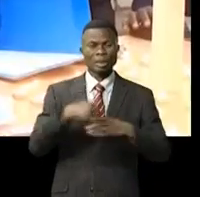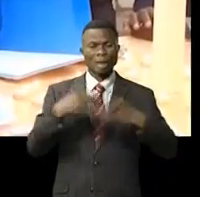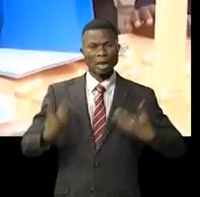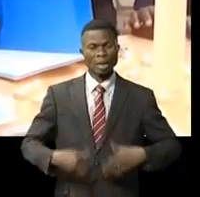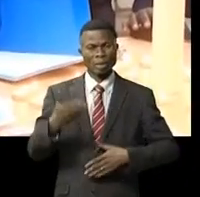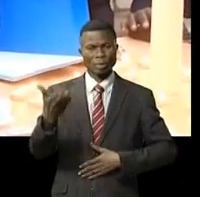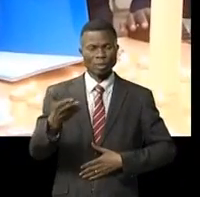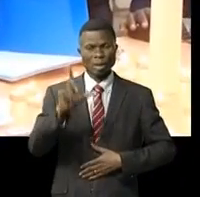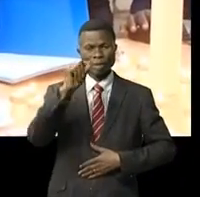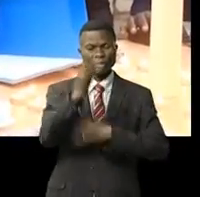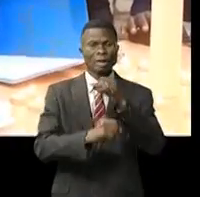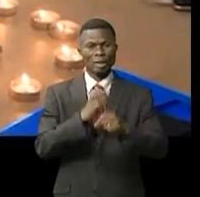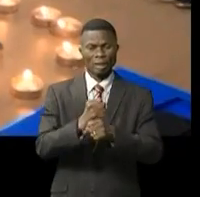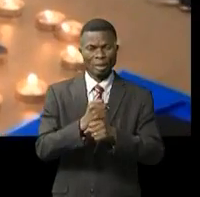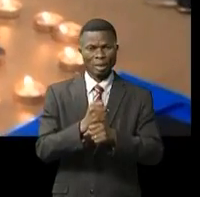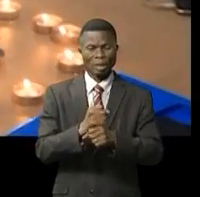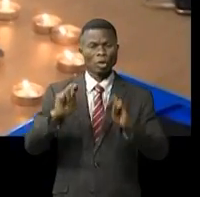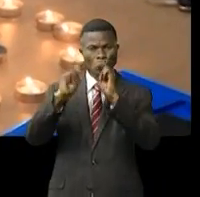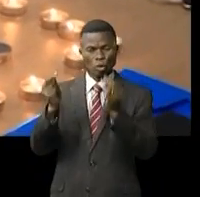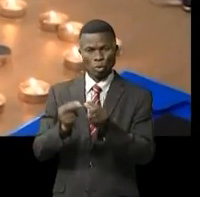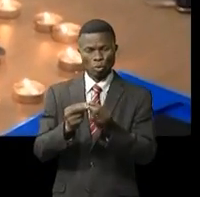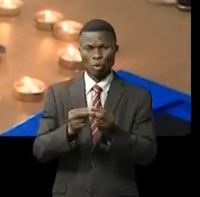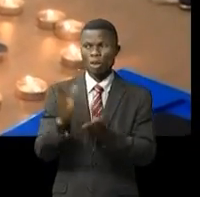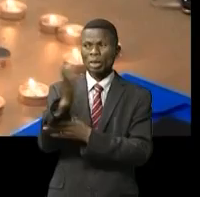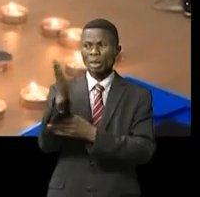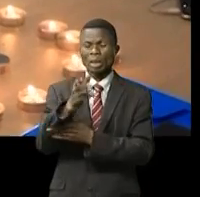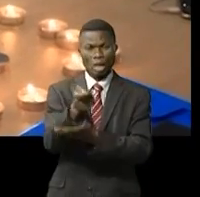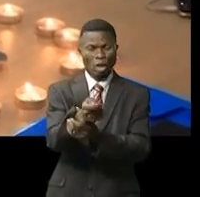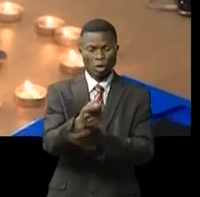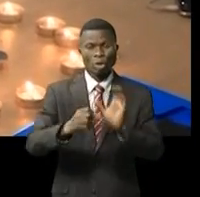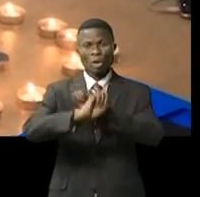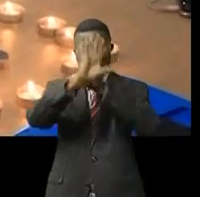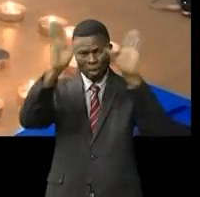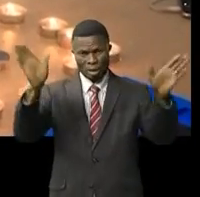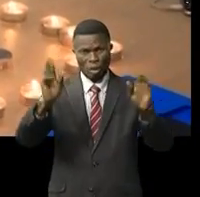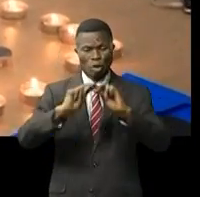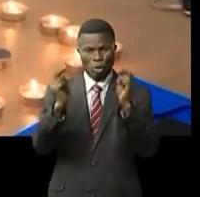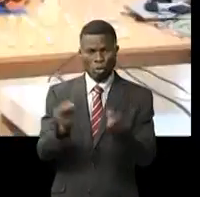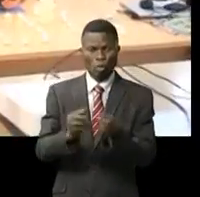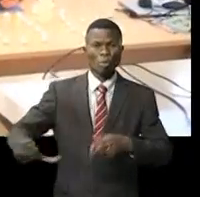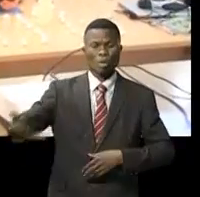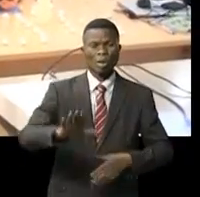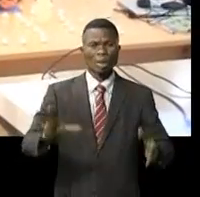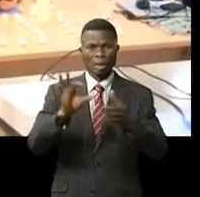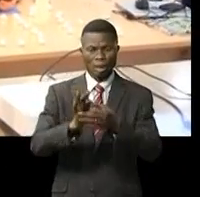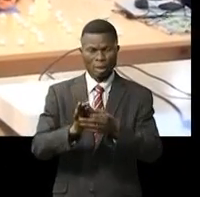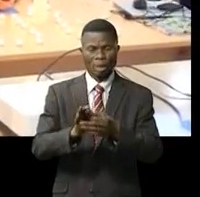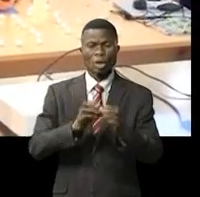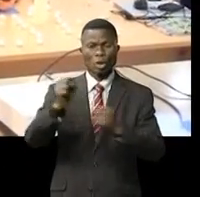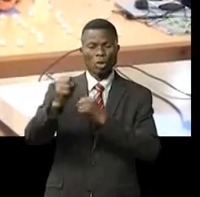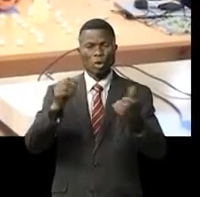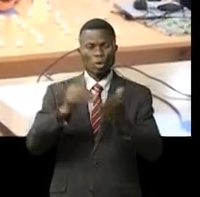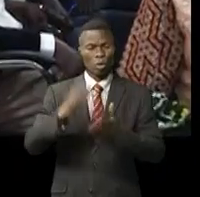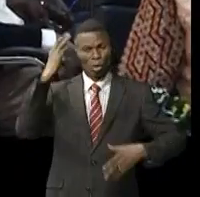célébration de 20 ans la torche qui symbolise la lumière qu'apporte cette structure des Nations Unies dans la lutte contre